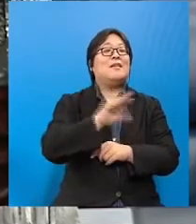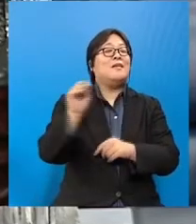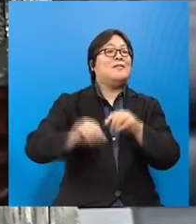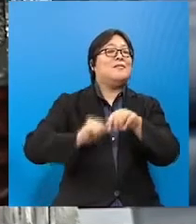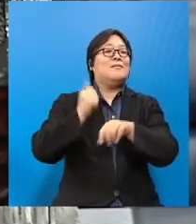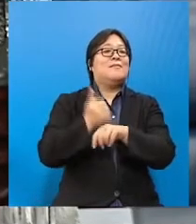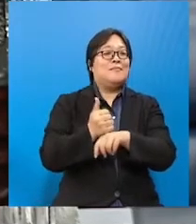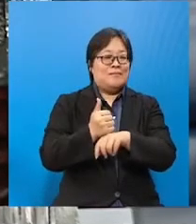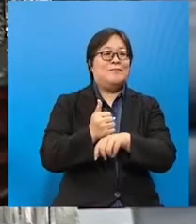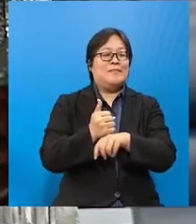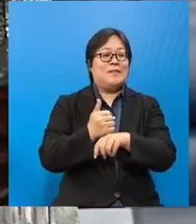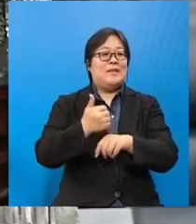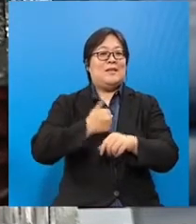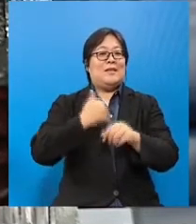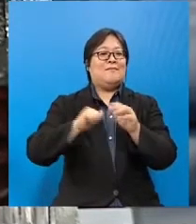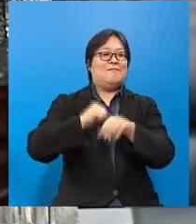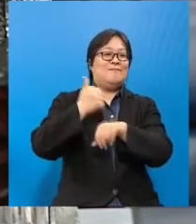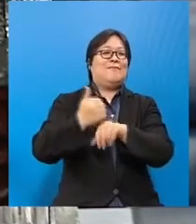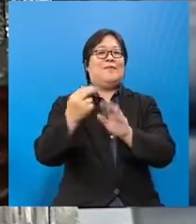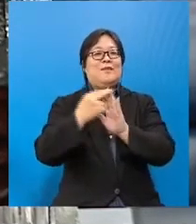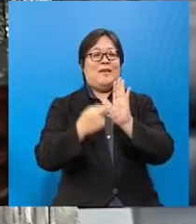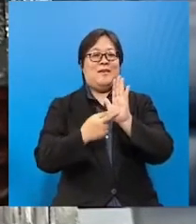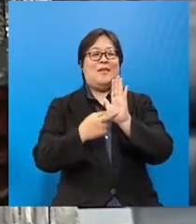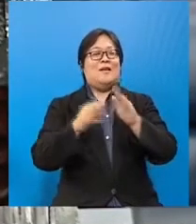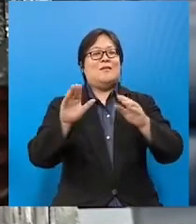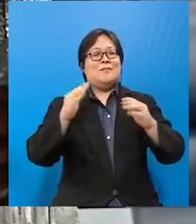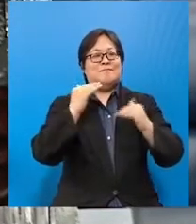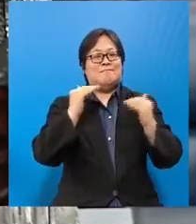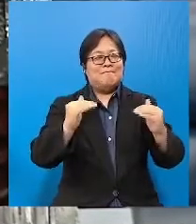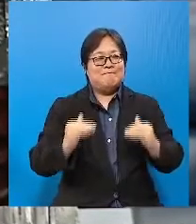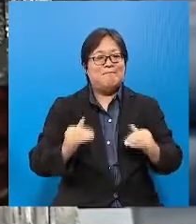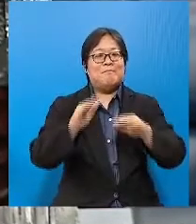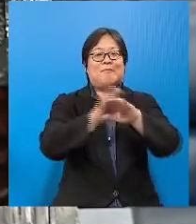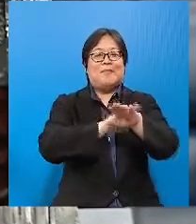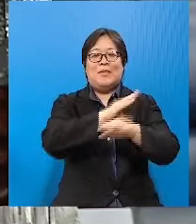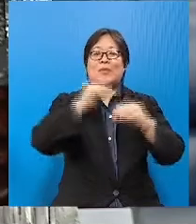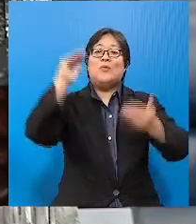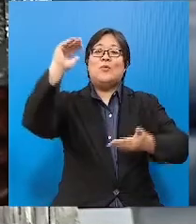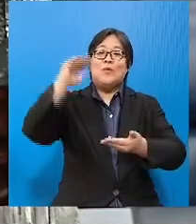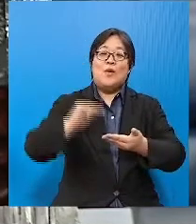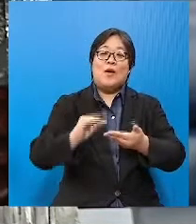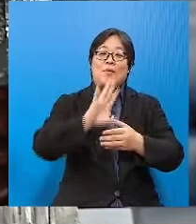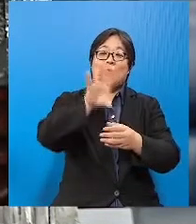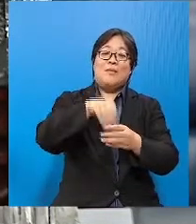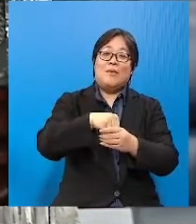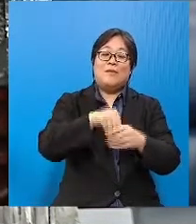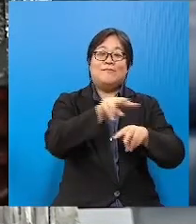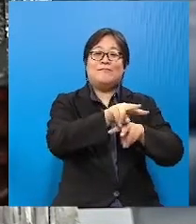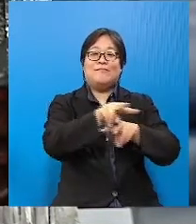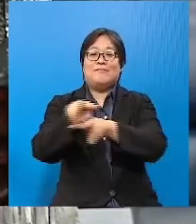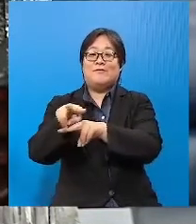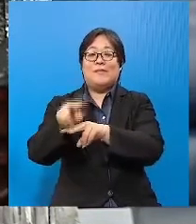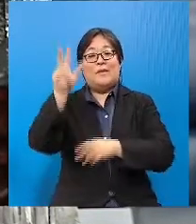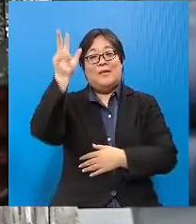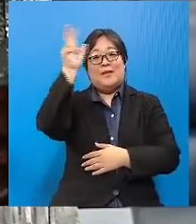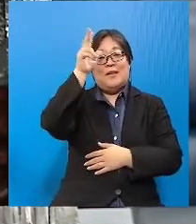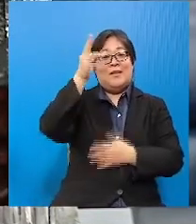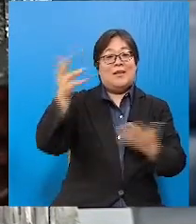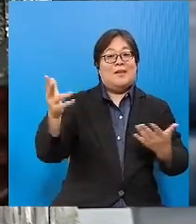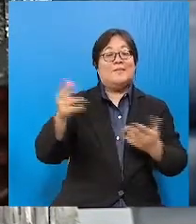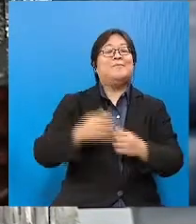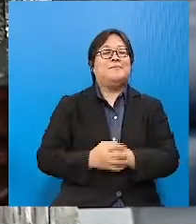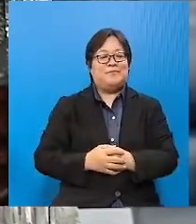mewujudkan self-regulated industri secara beransur-ansur serta mengurangkan penglibatan dan pemantauan kerajaan di